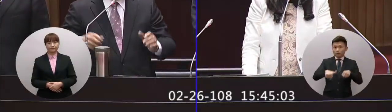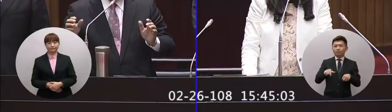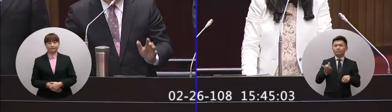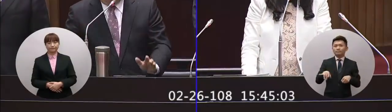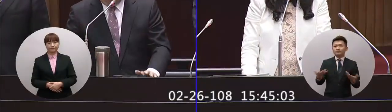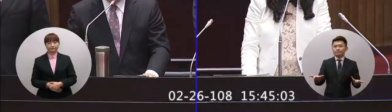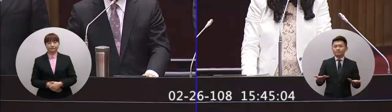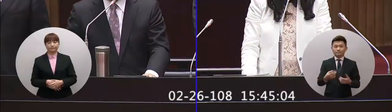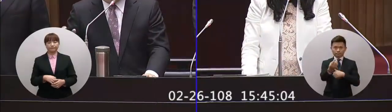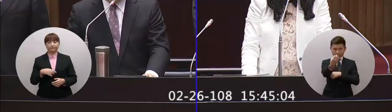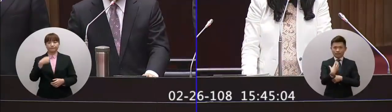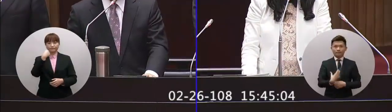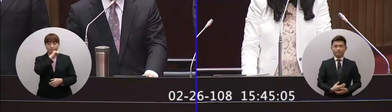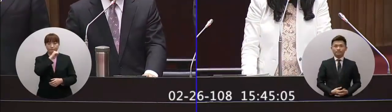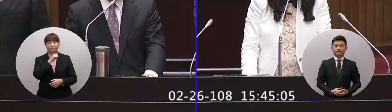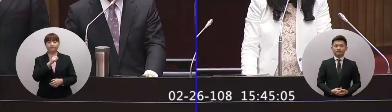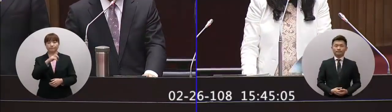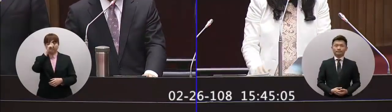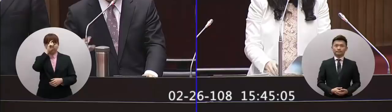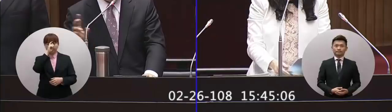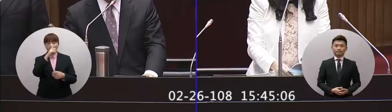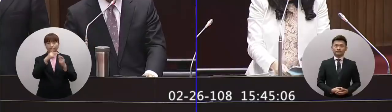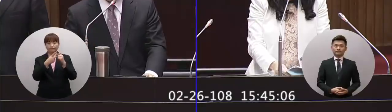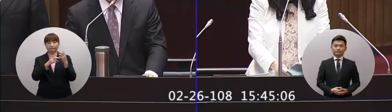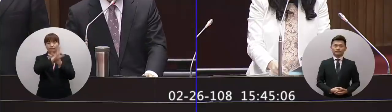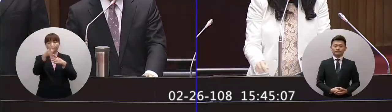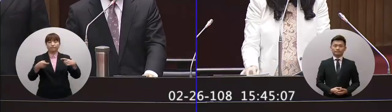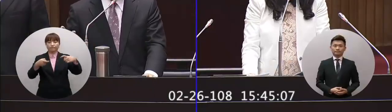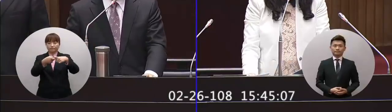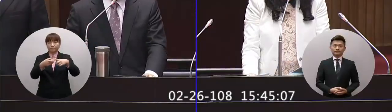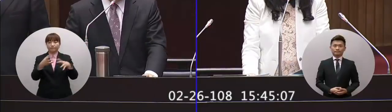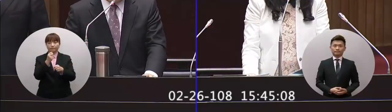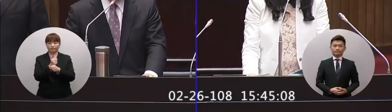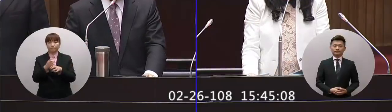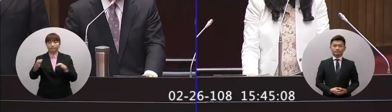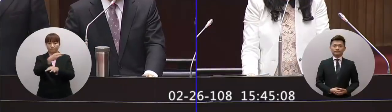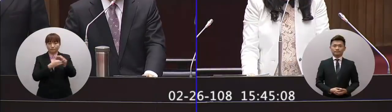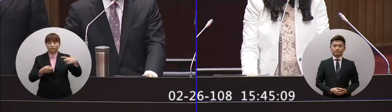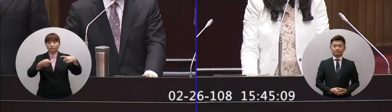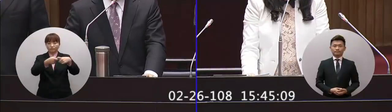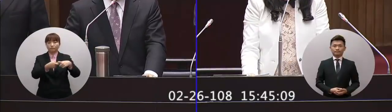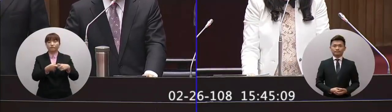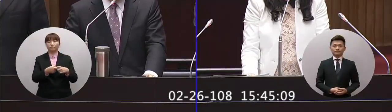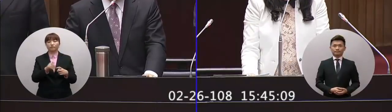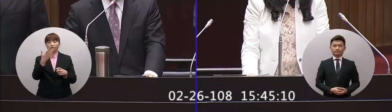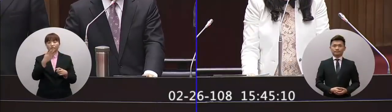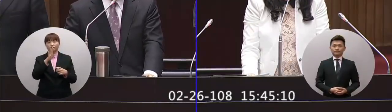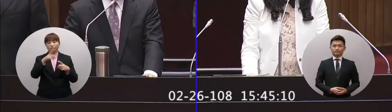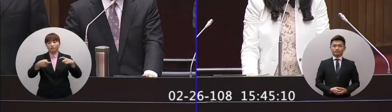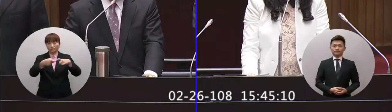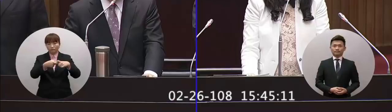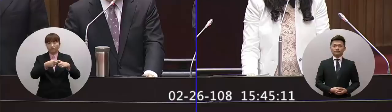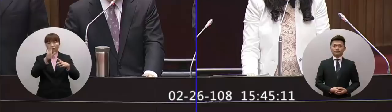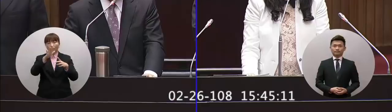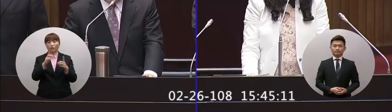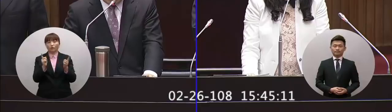告訴我我們非常期待跟各國結盟尤其是貿易的結盟但有些結